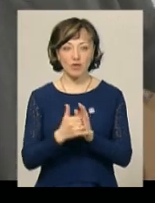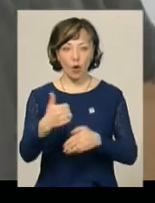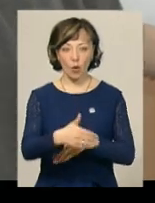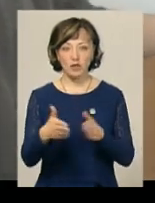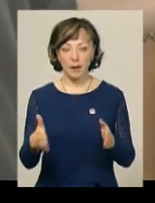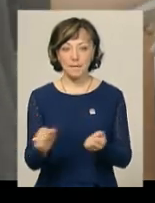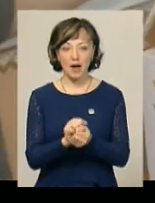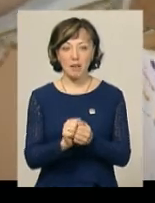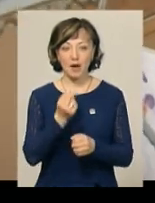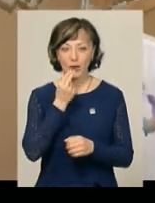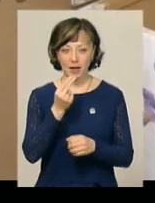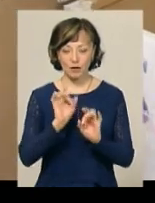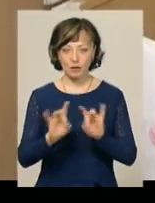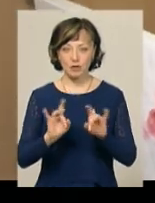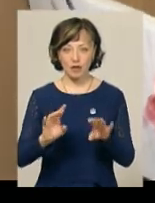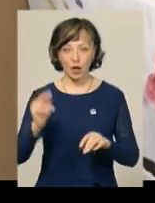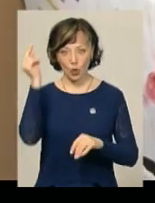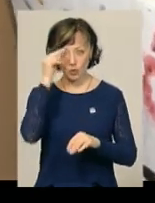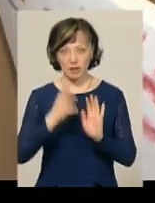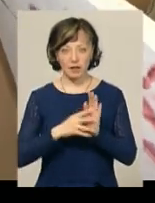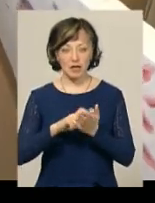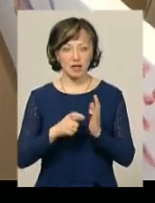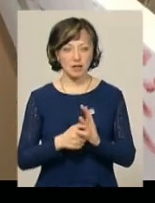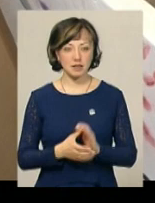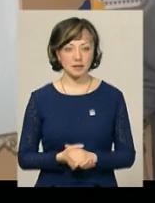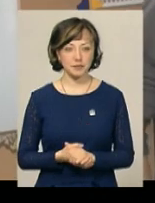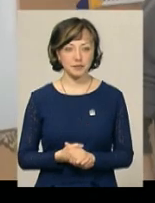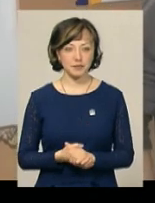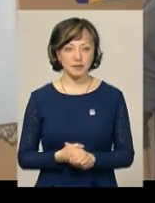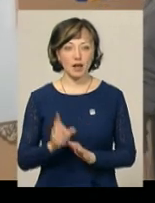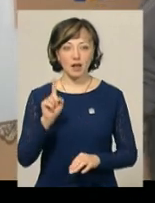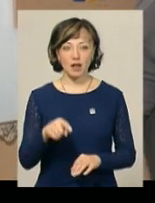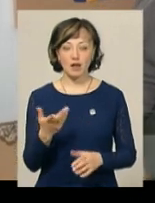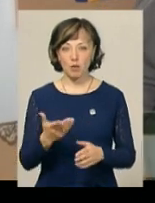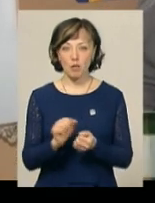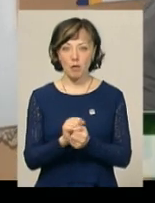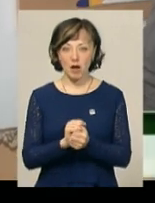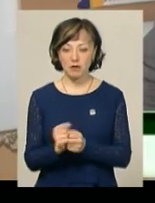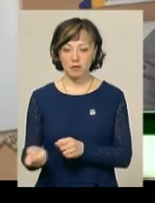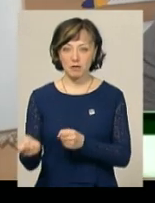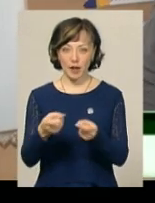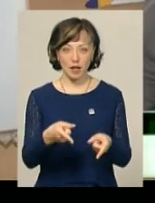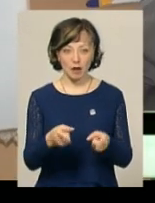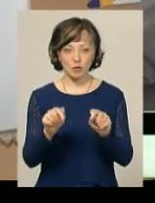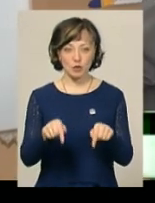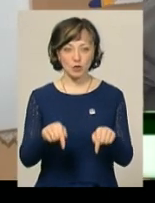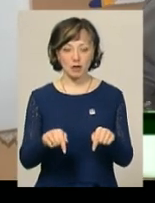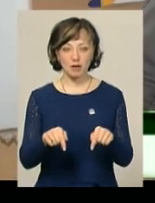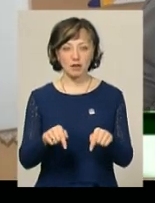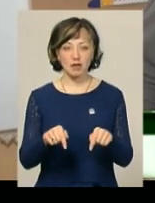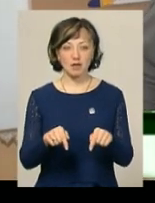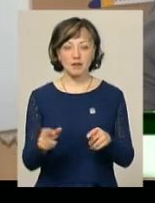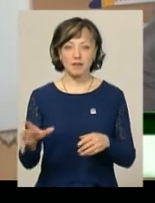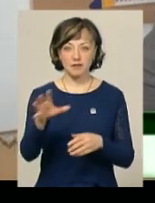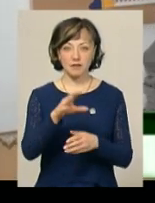контейнер-папероїд, розповідає учень-дев'ятикласник Володимир Марчук. Навіть якщо десь лежить бумажка, її підходимо і викидаємо папероїд.